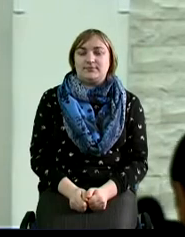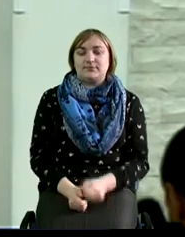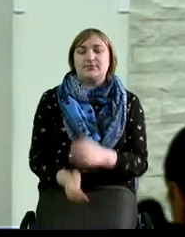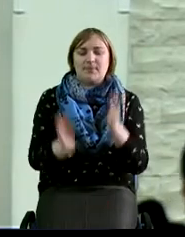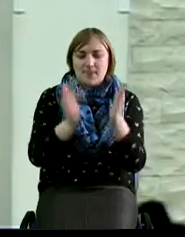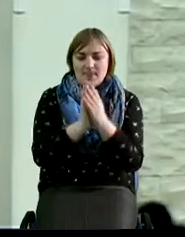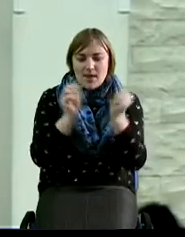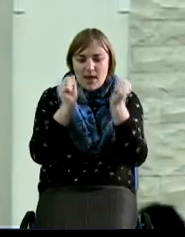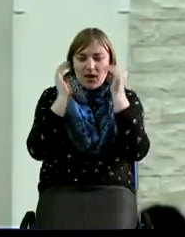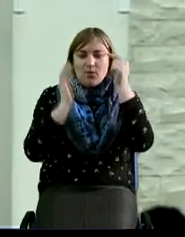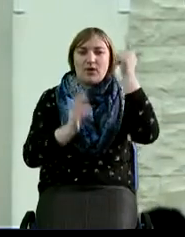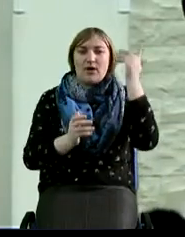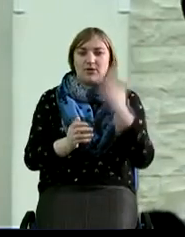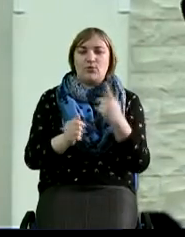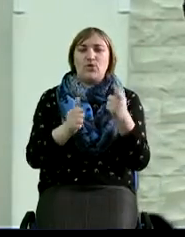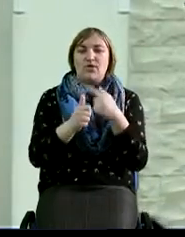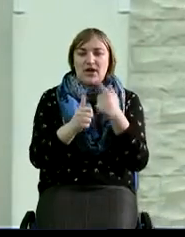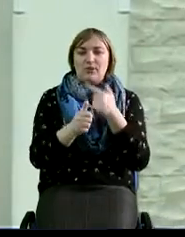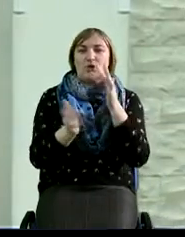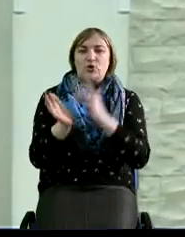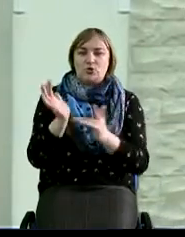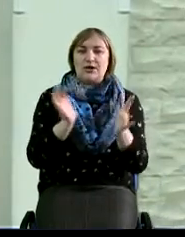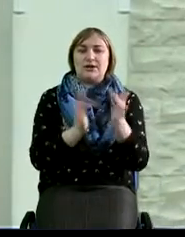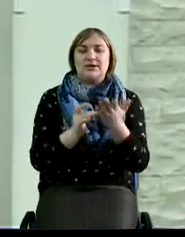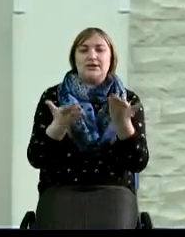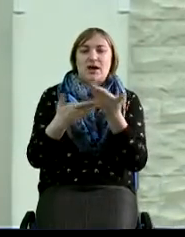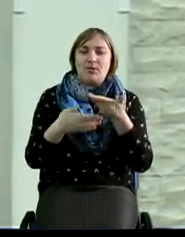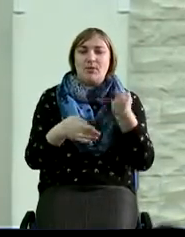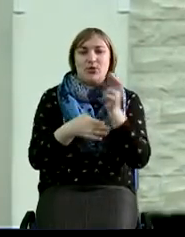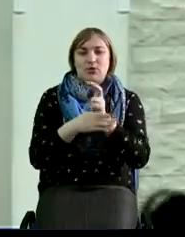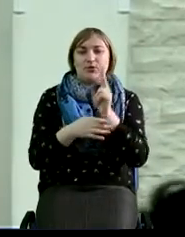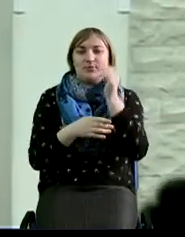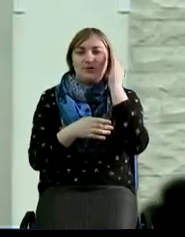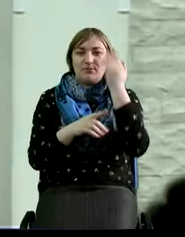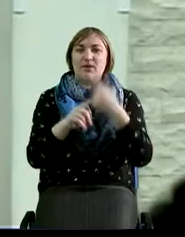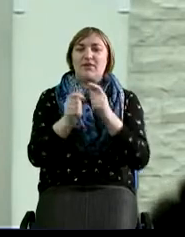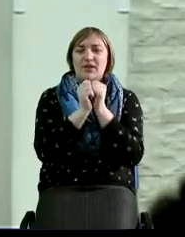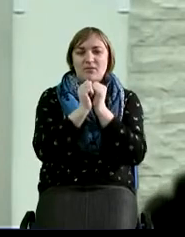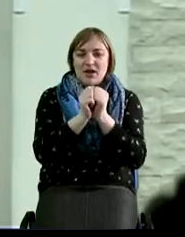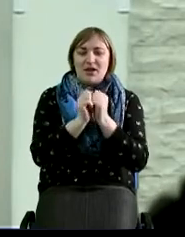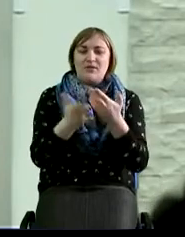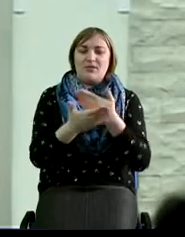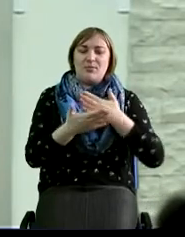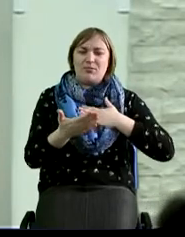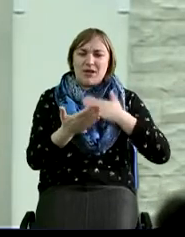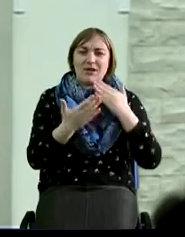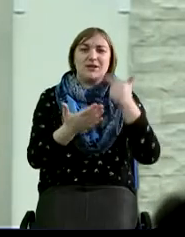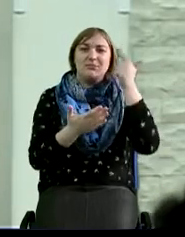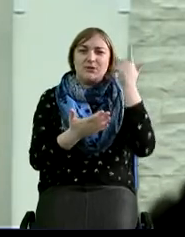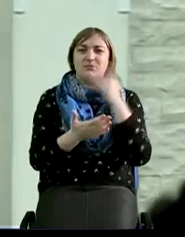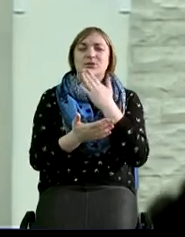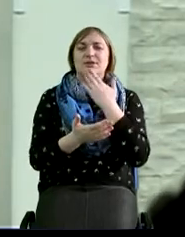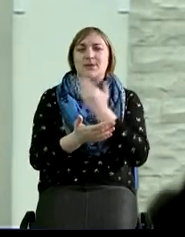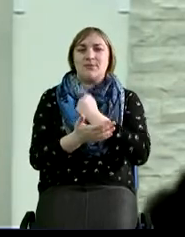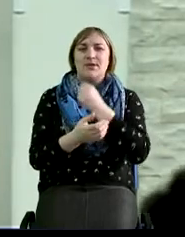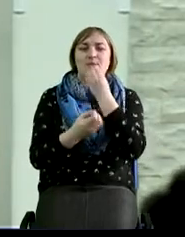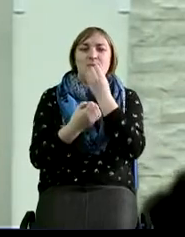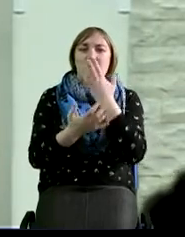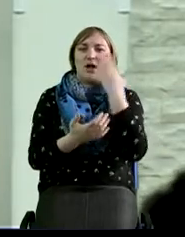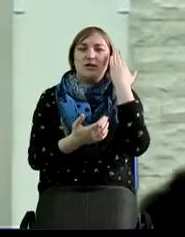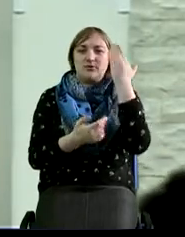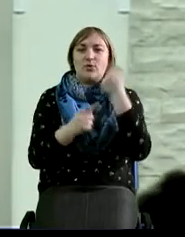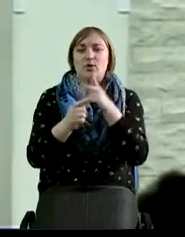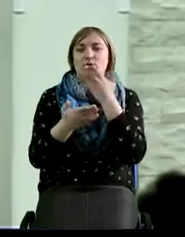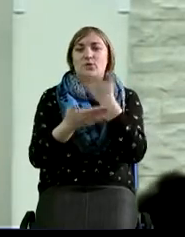Аллилуйя, Господь! Во имя Иисуса Христа мы приходим к Тебе в этой молитве, и мы благодарим, Господь, за милость, благость Твою, которую мы